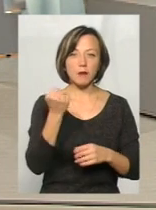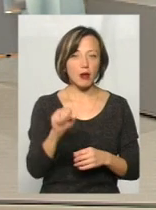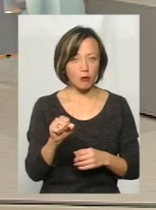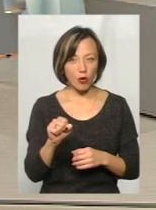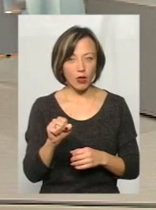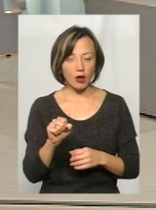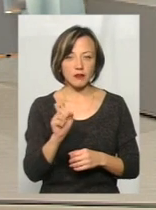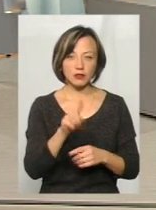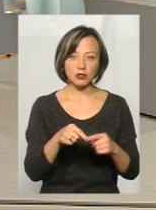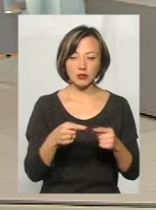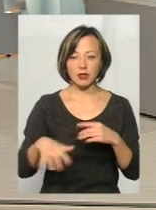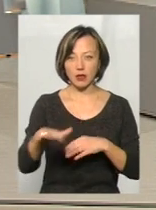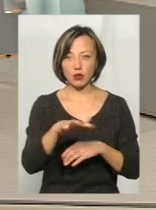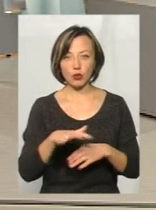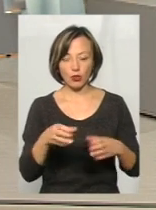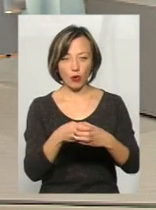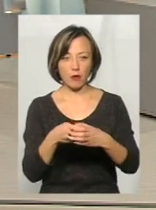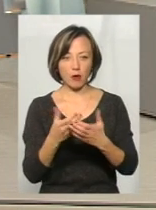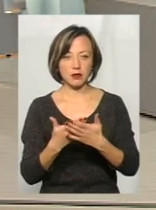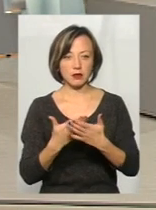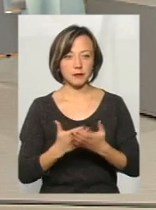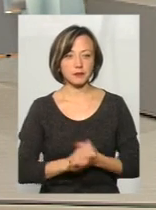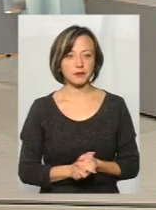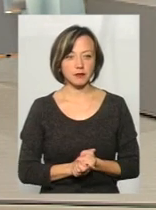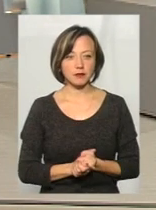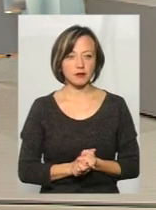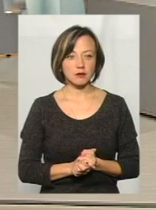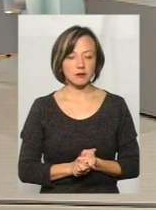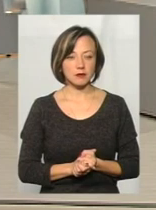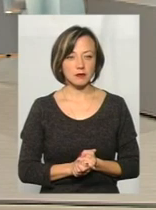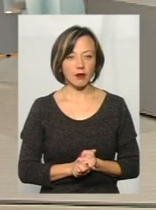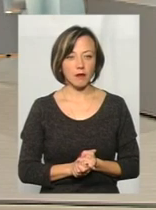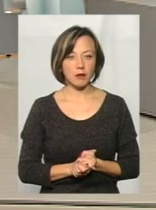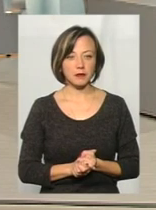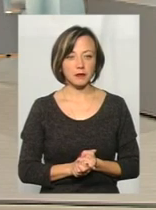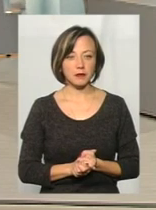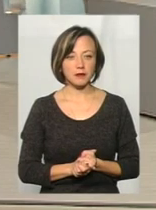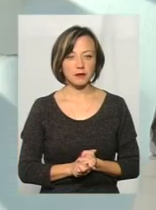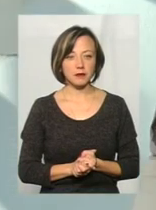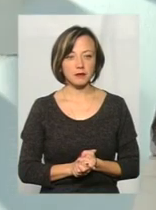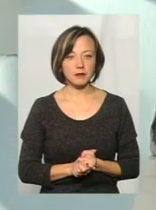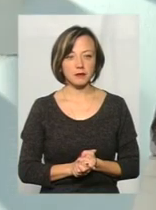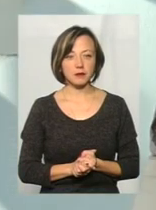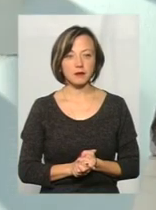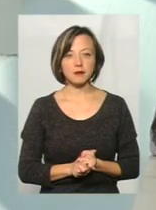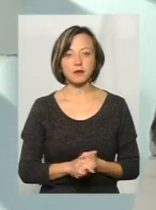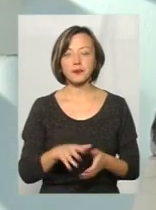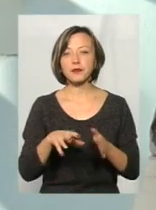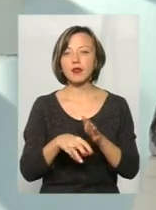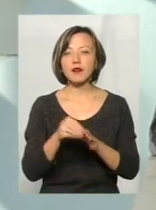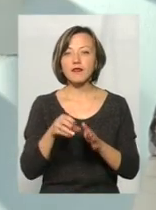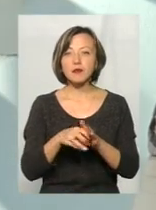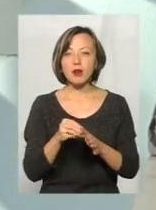в тій чи не на території тієї чи іншої території. Ну, власне, Вибори ніколи не бувають повністю